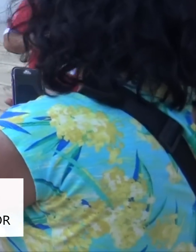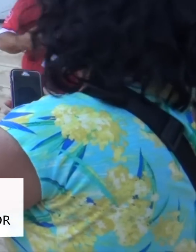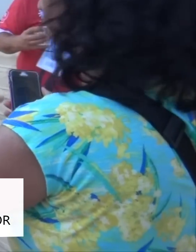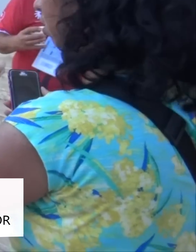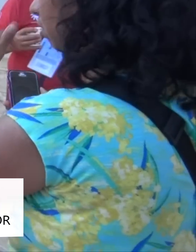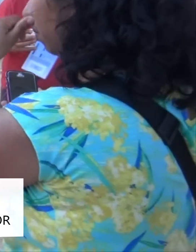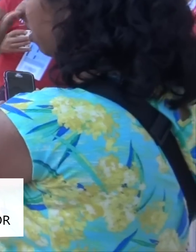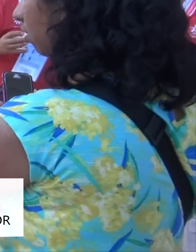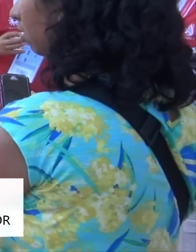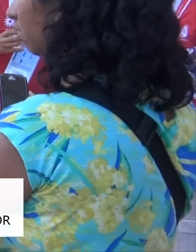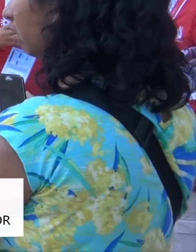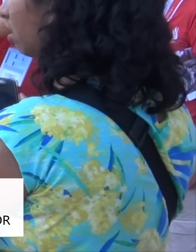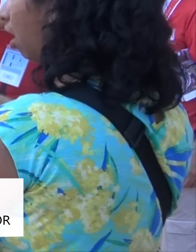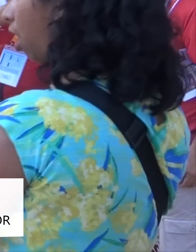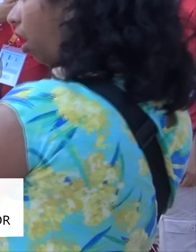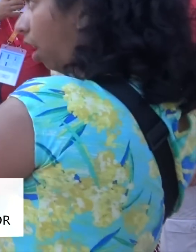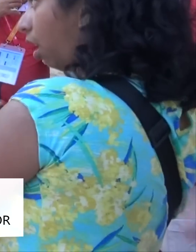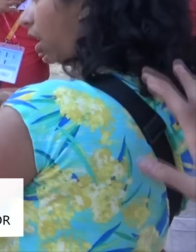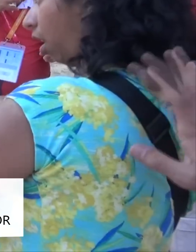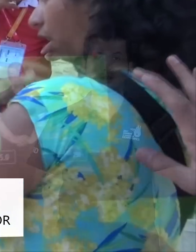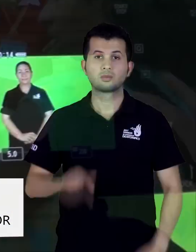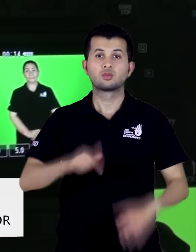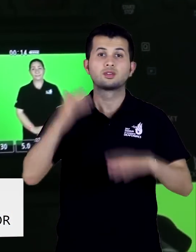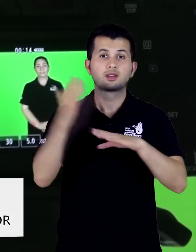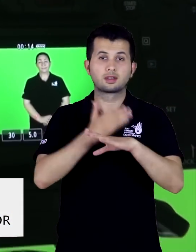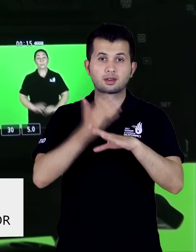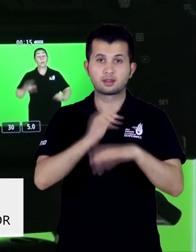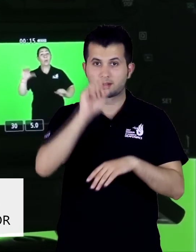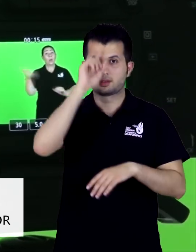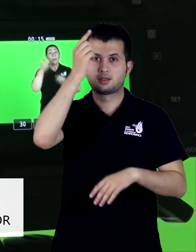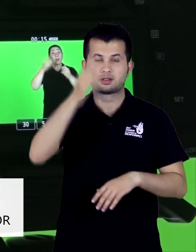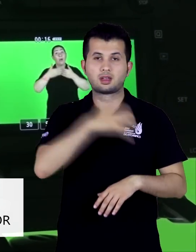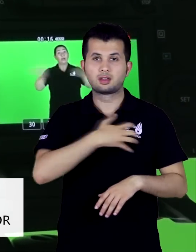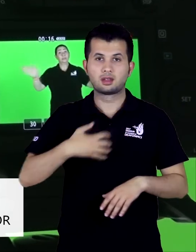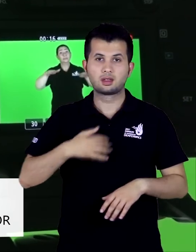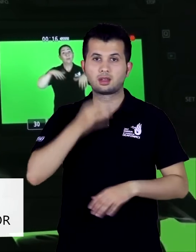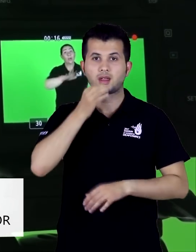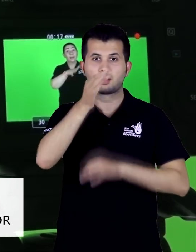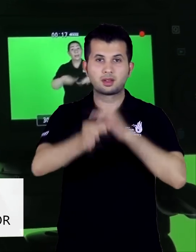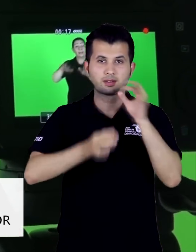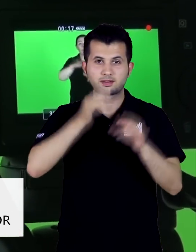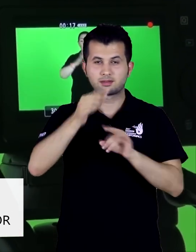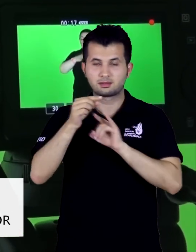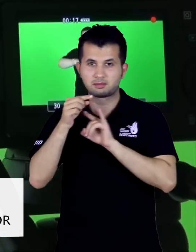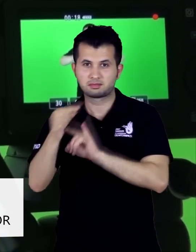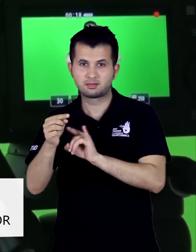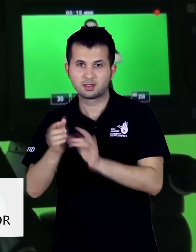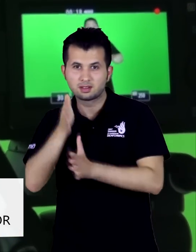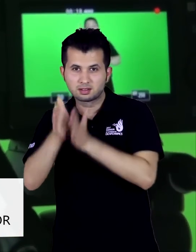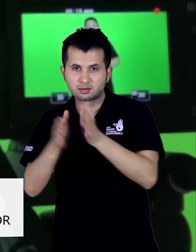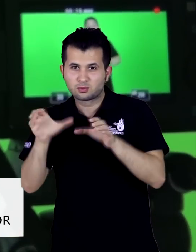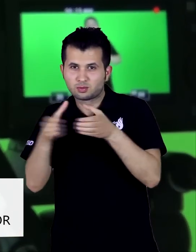Akreditasyona çıkıp şey almak istiyor. Bunun sebebi sadece ana haber bültenlerinde gördüğümüz birçok